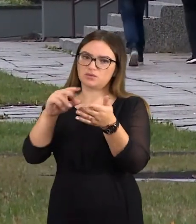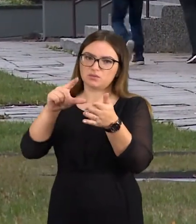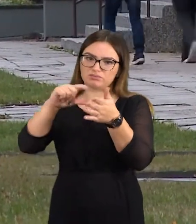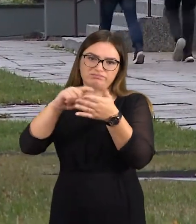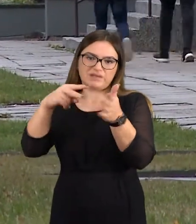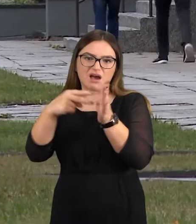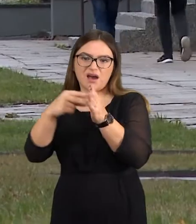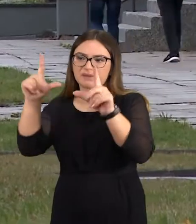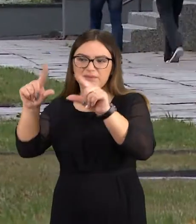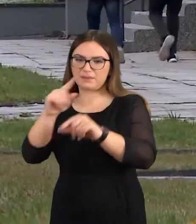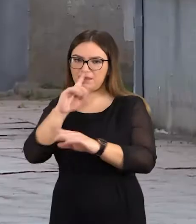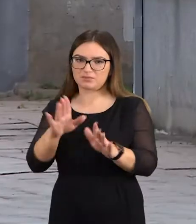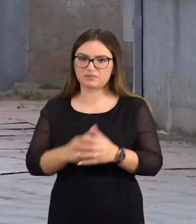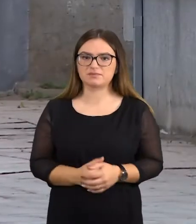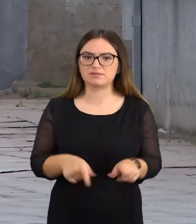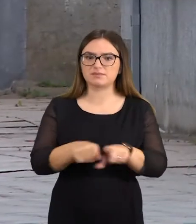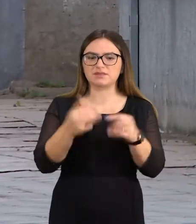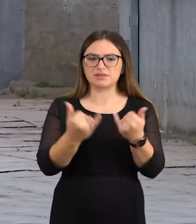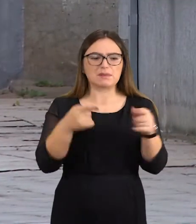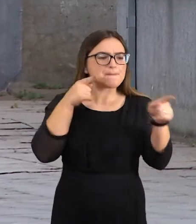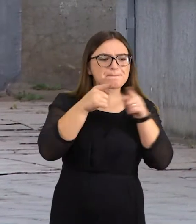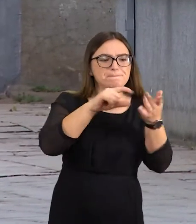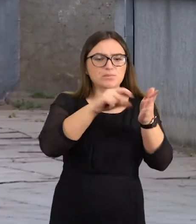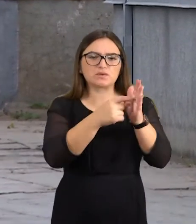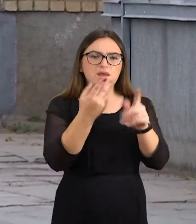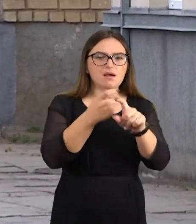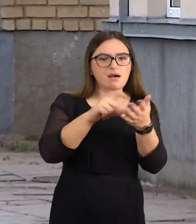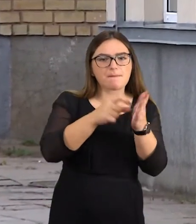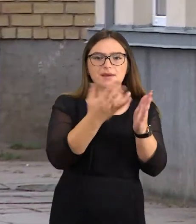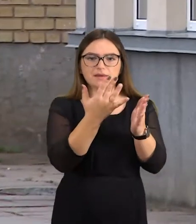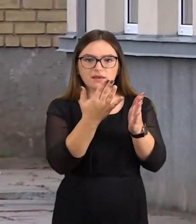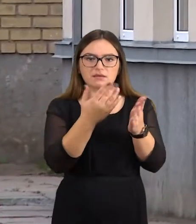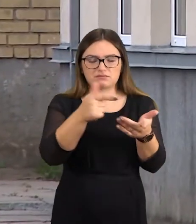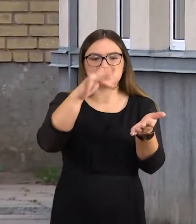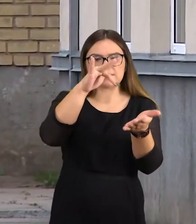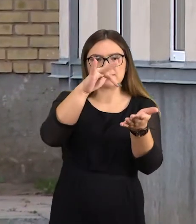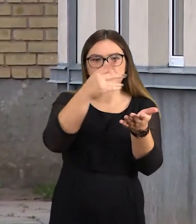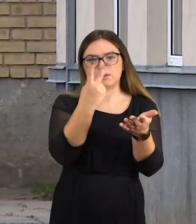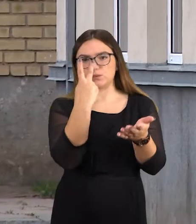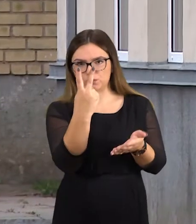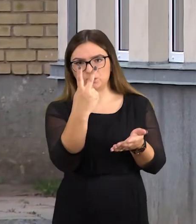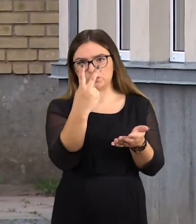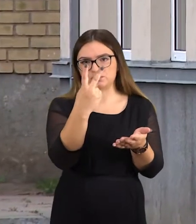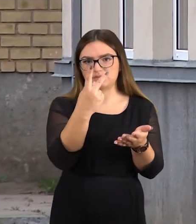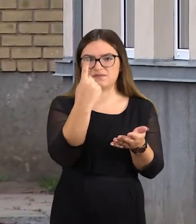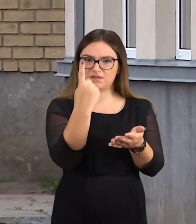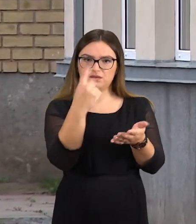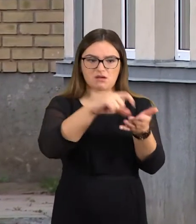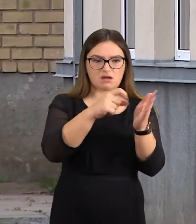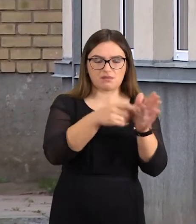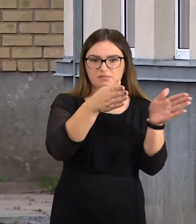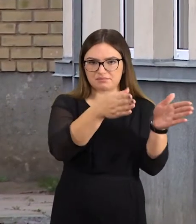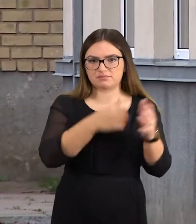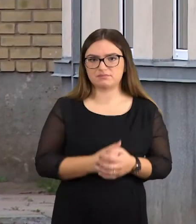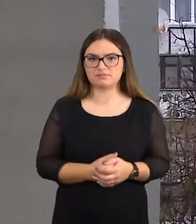niekas neprognozuoja. Rinkoje šiuo metu yra paklausiausi vienu dviejų kambarių būtai esantis centrinėje miesto dalyje. Aktyviausi nuomos rinkos dalyviai yra